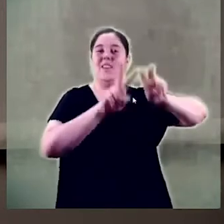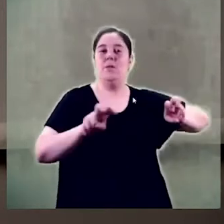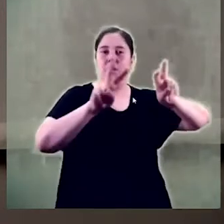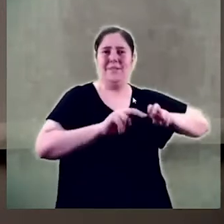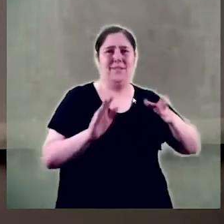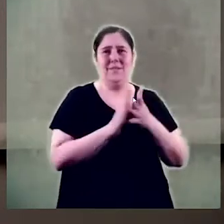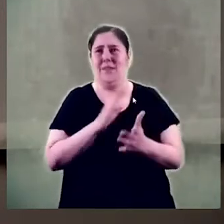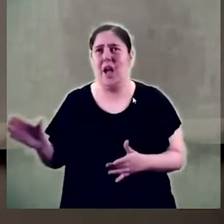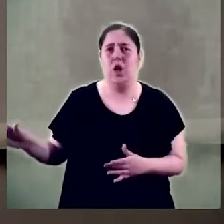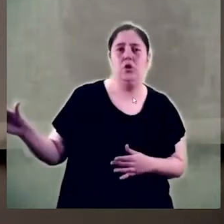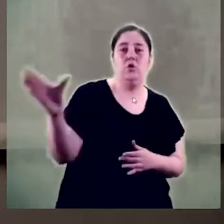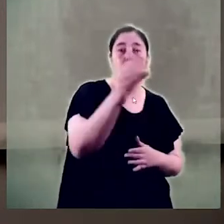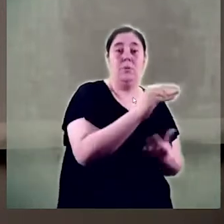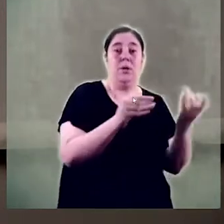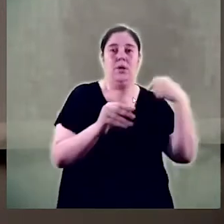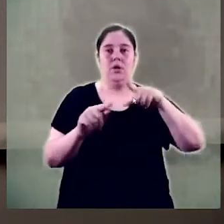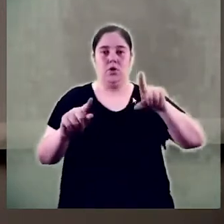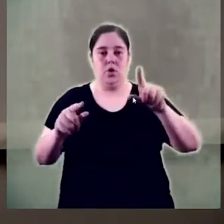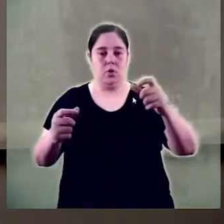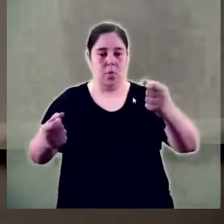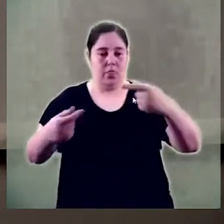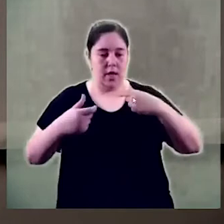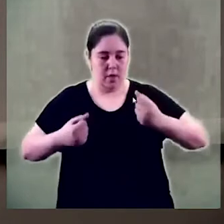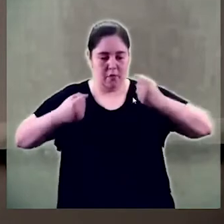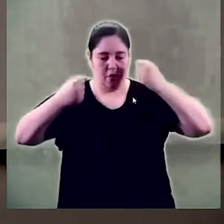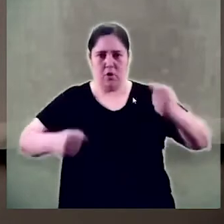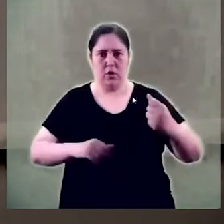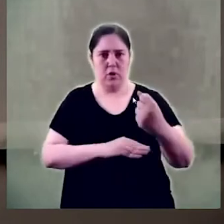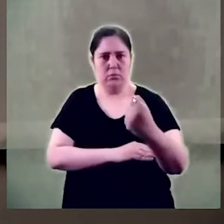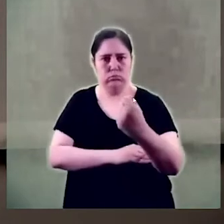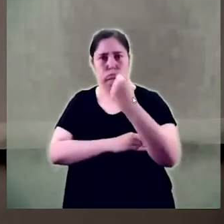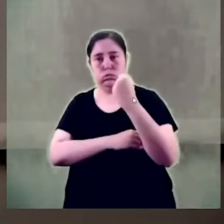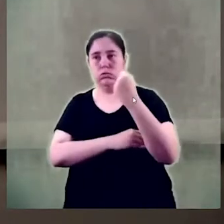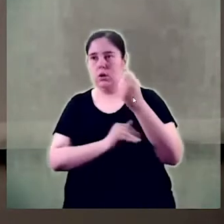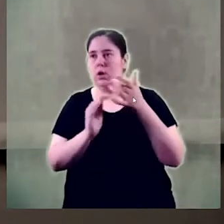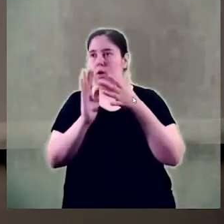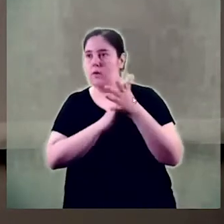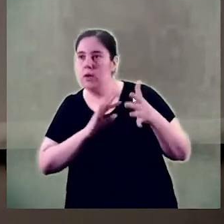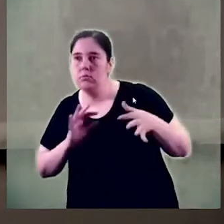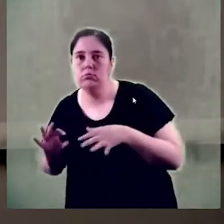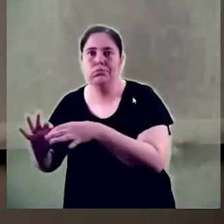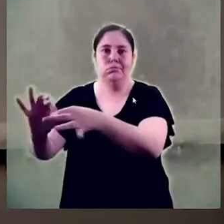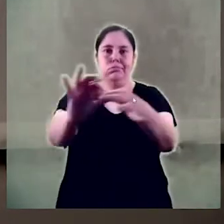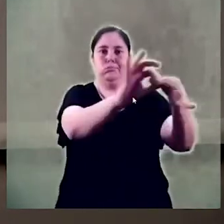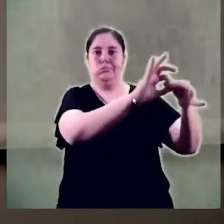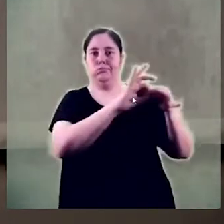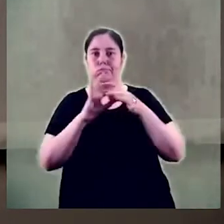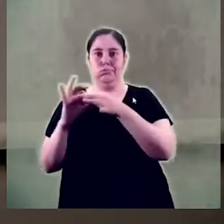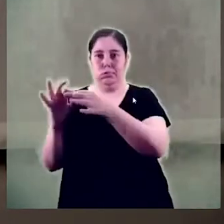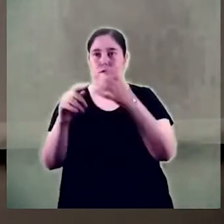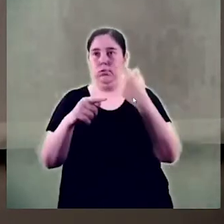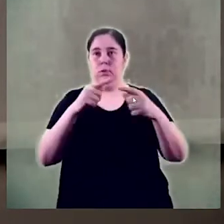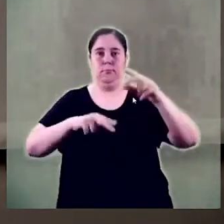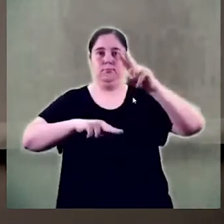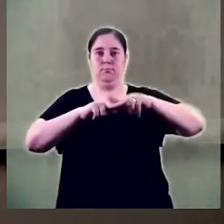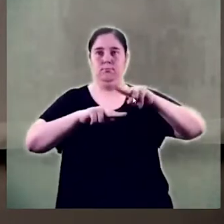i també ens mostra fins a quin punt compartim i valorem aquest aspecte.